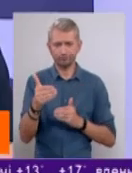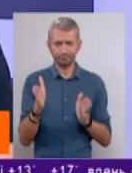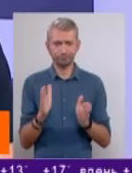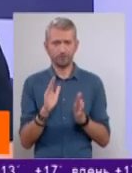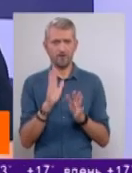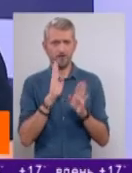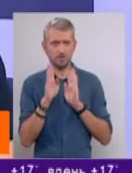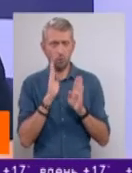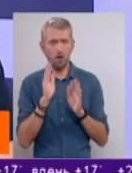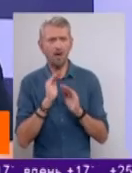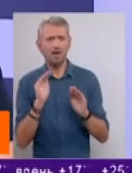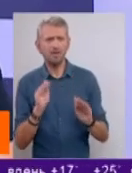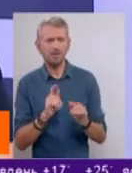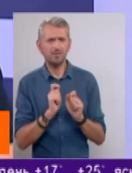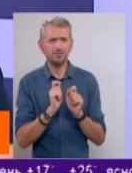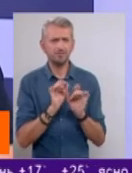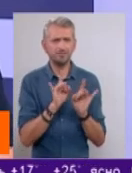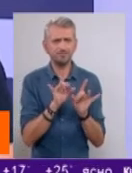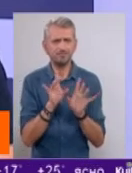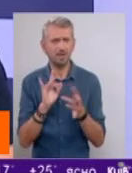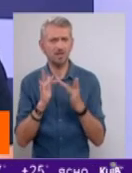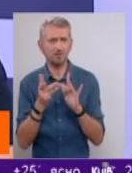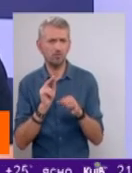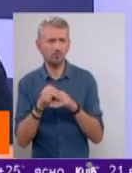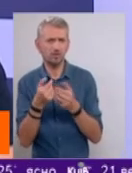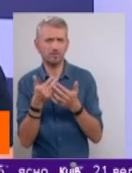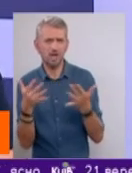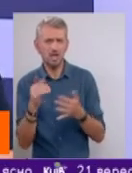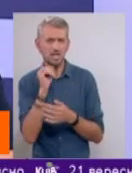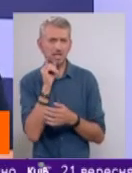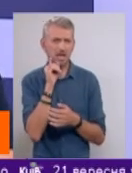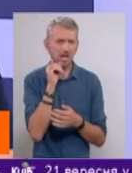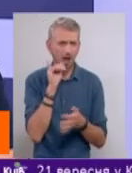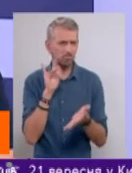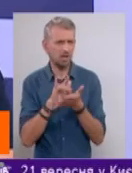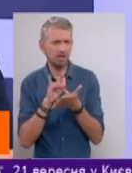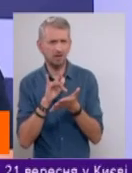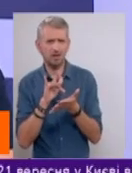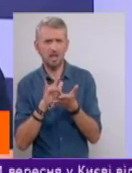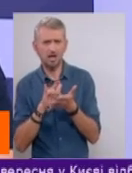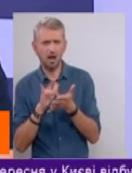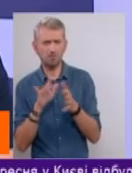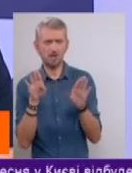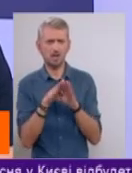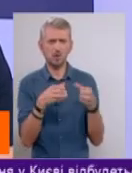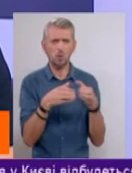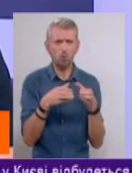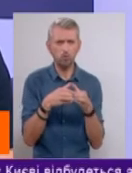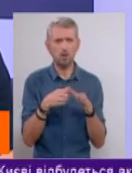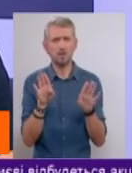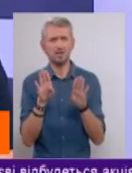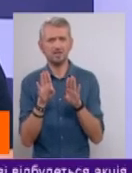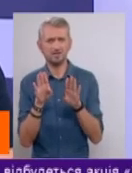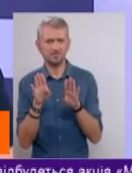вони діляться інформацією в якихось там інших мережах, в Інстаграмі, в Телеграмі, в якихось закритих групах, закритих в чатах. І